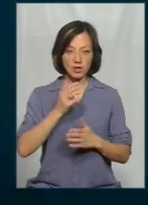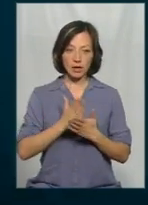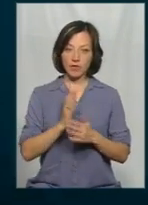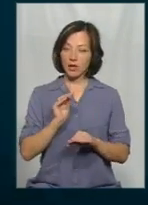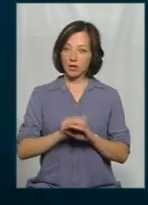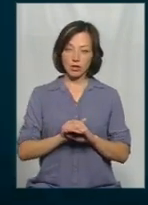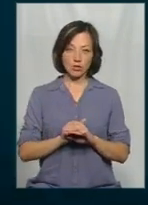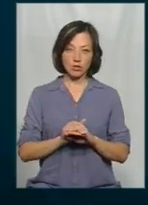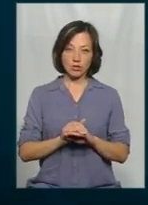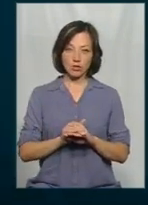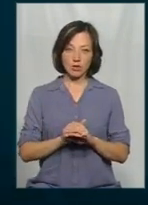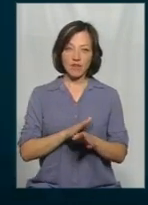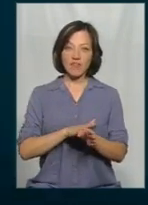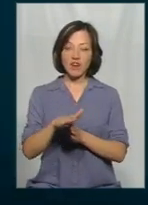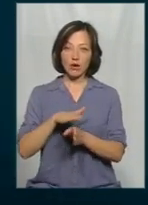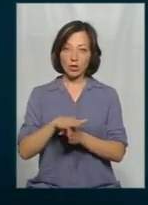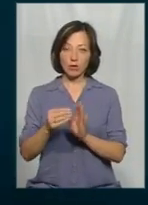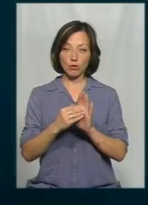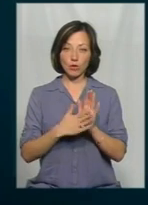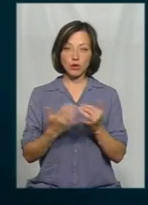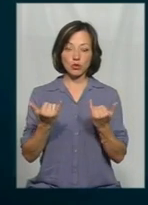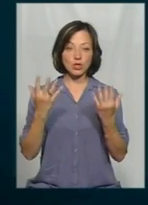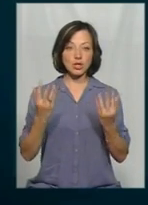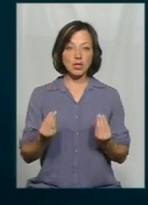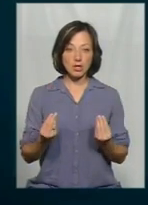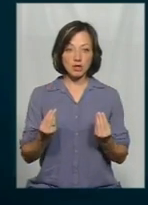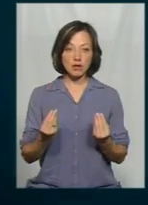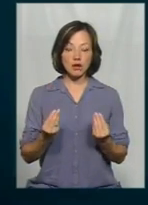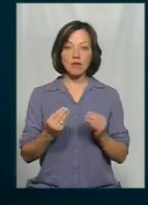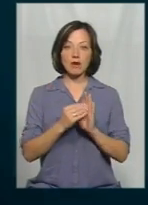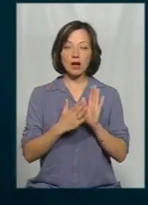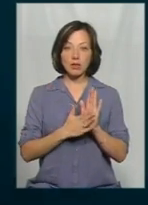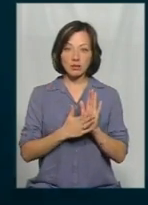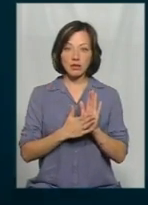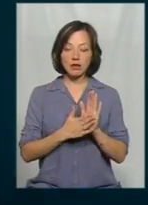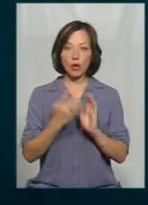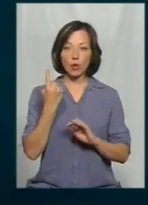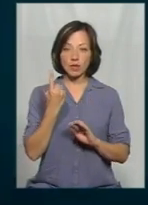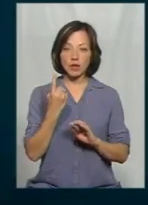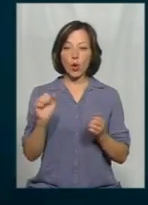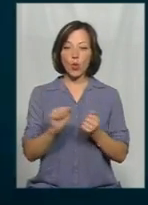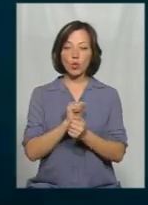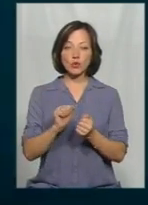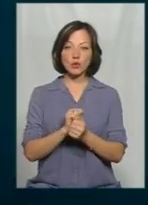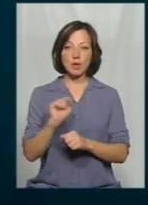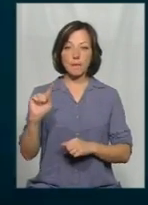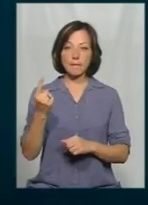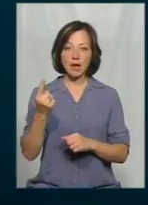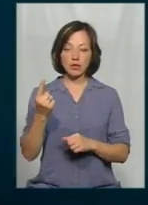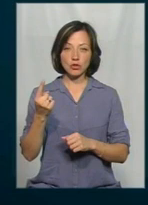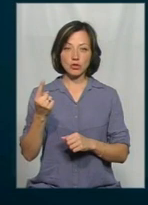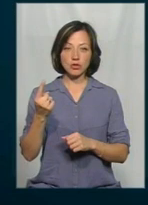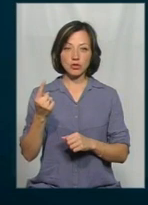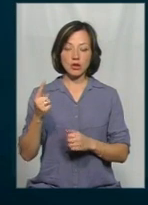фактично виконані пункти. На сьогоднішній день там вказаний один з пунктів – це осушення першого карти.